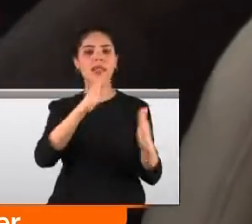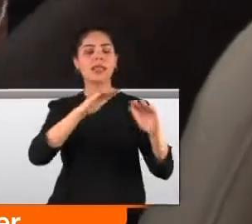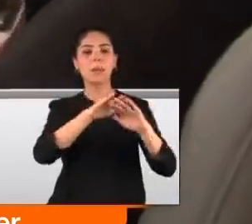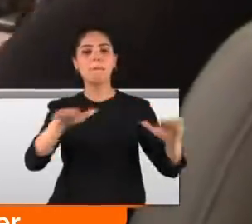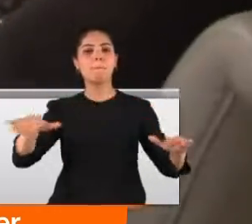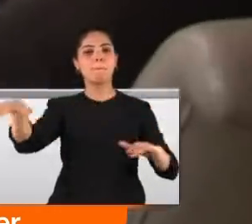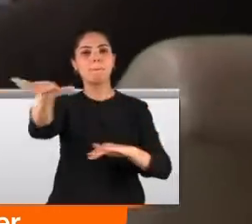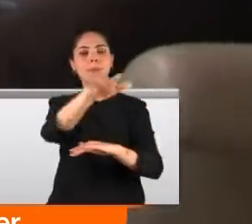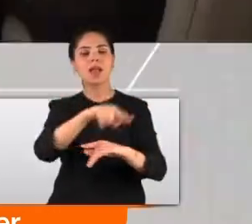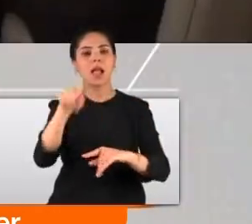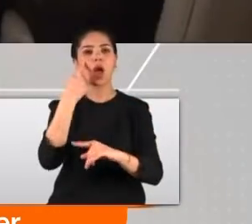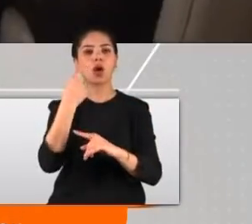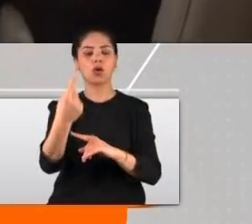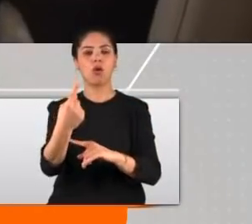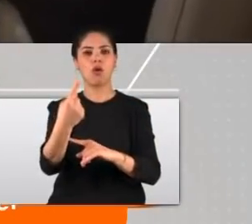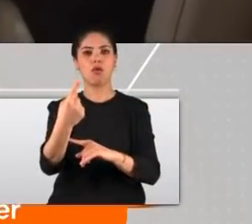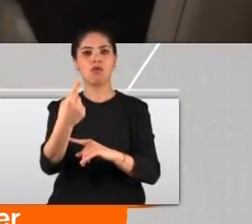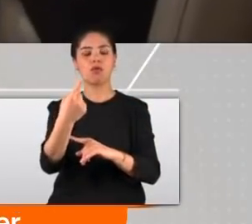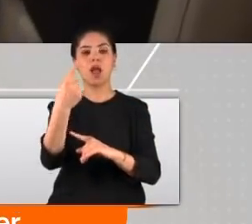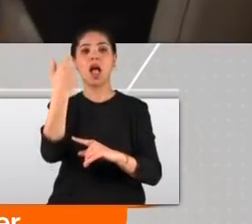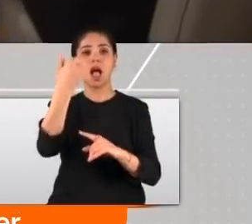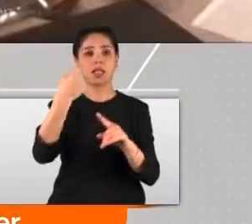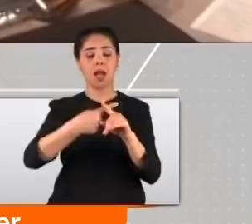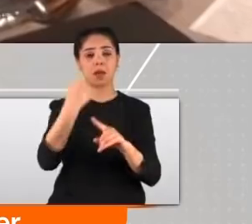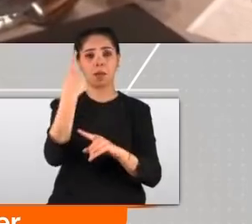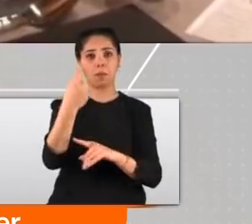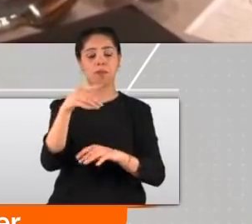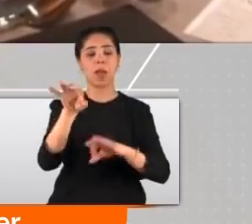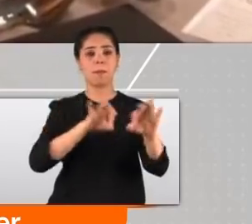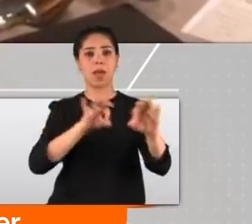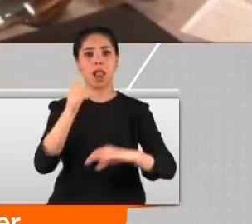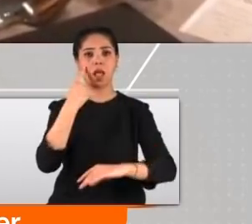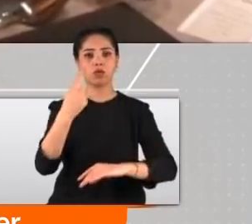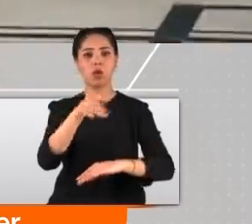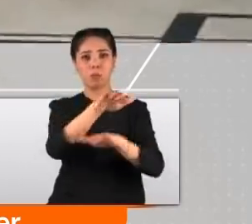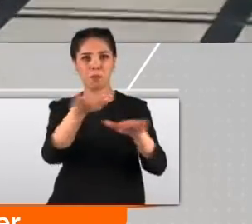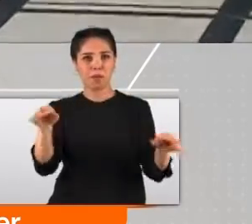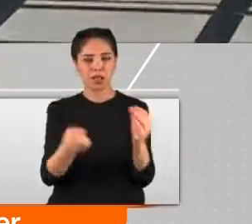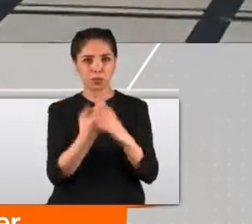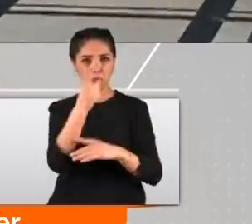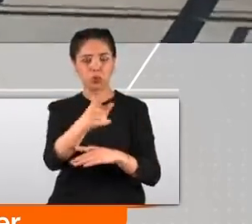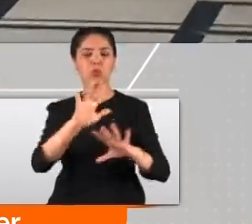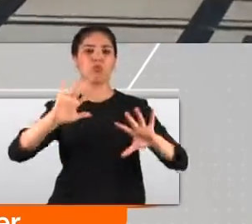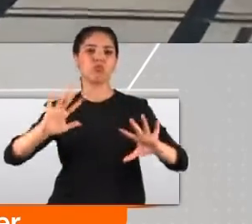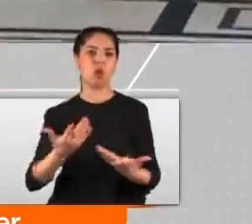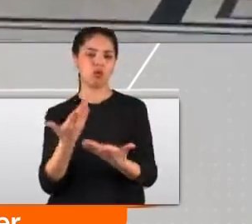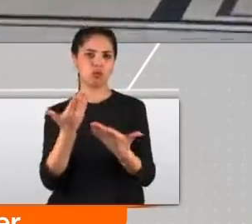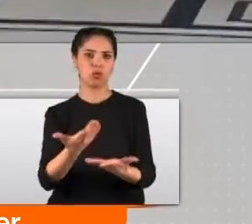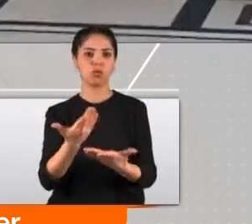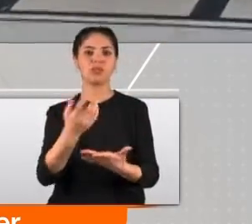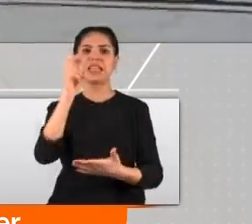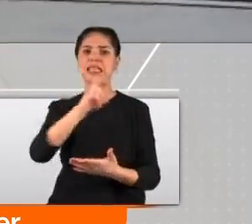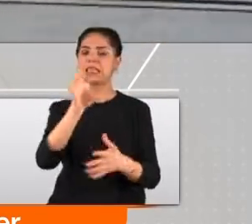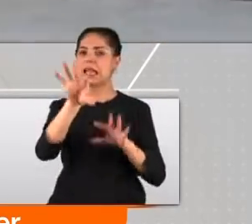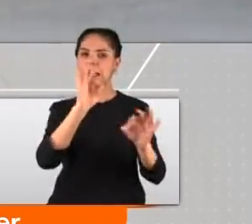ittifak stratejisine getirdi. 6 artı 1 formatında kurulan şaibeli masa çatlamıştır. Değil 8